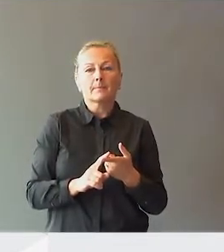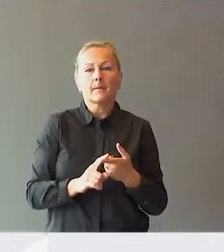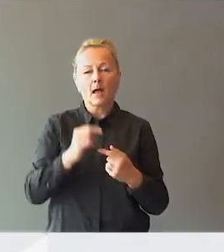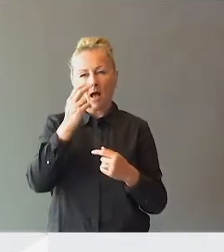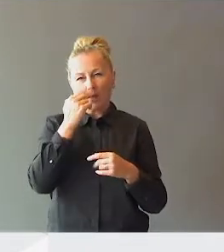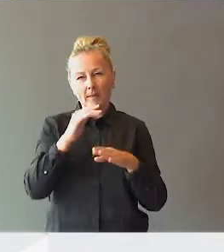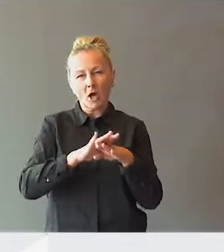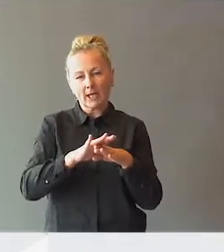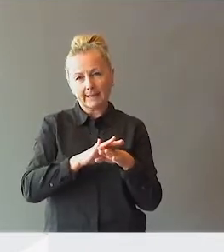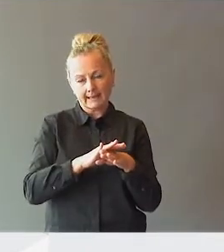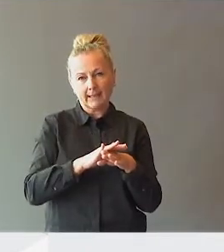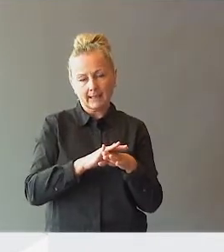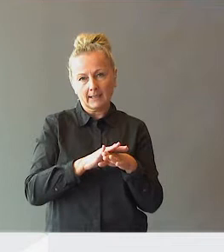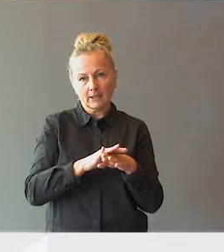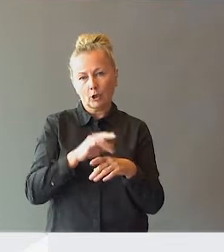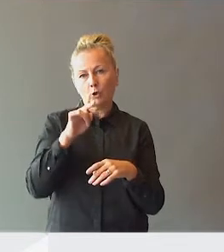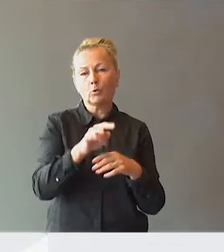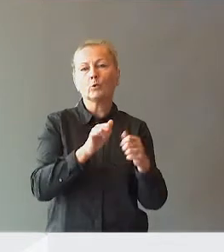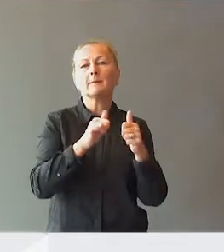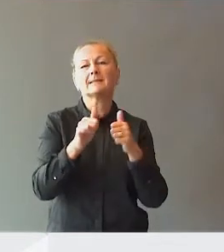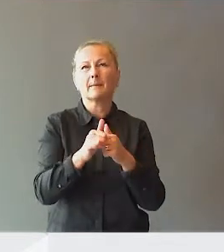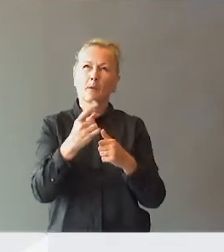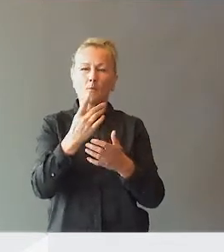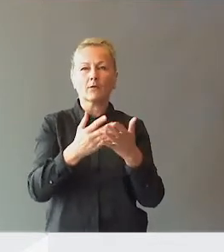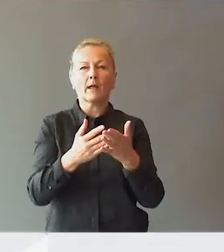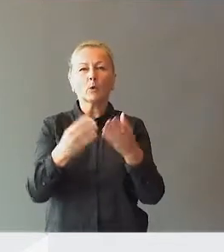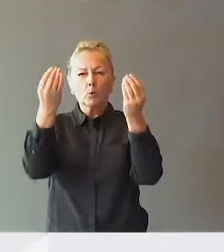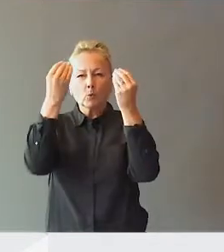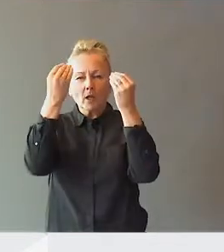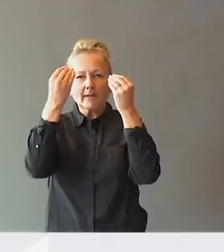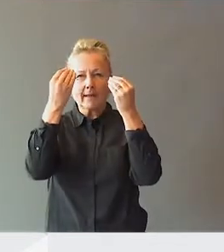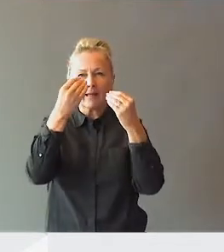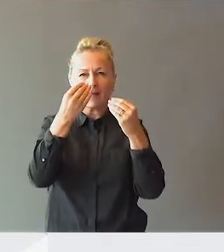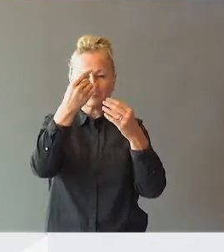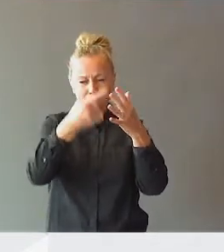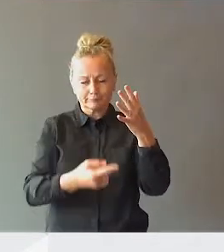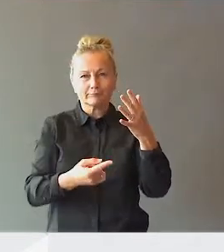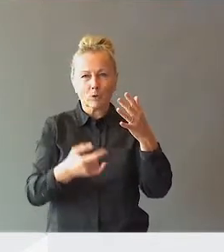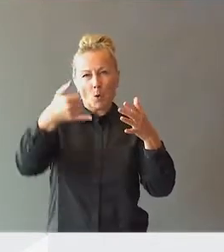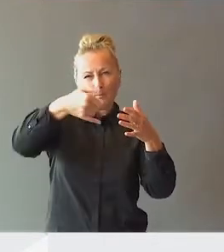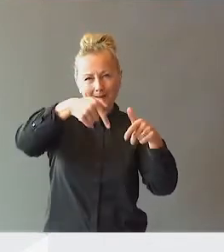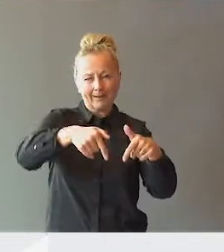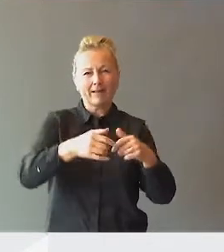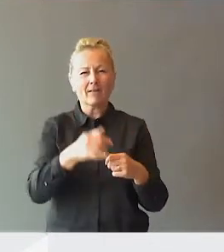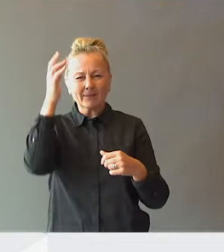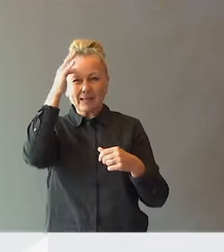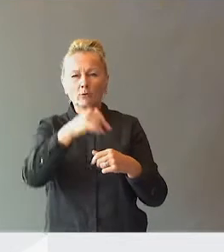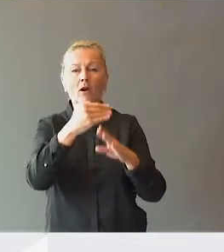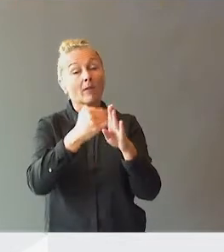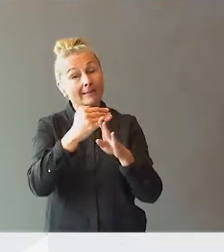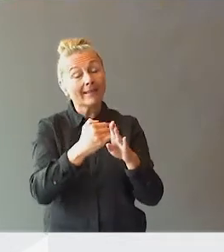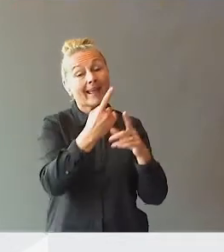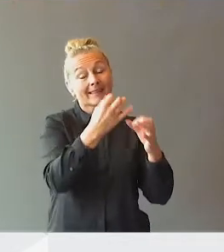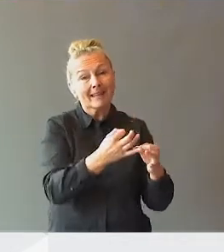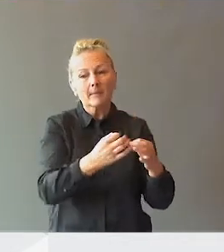Anne-Marit, du representerer på sett og vis utdanningene oppi dette, og hva tenker du? For kvalitet er